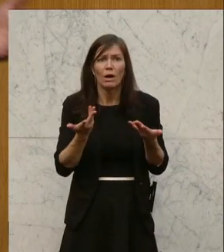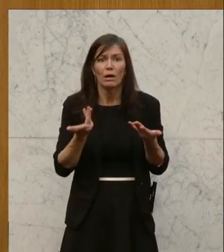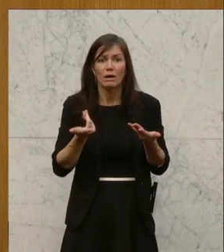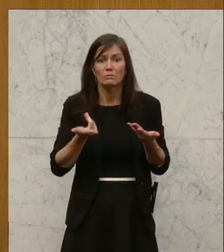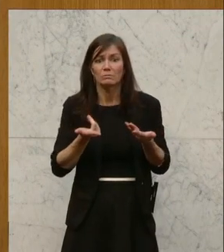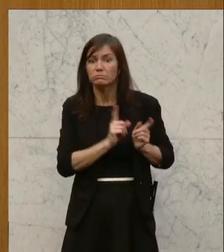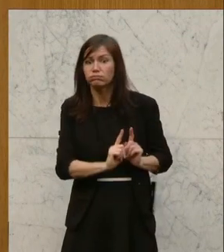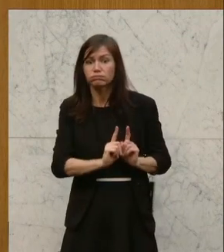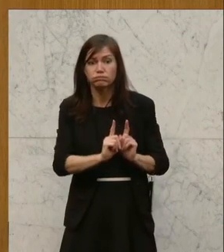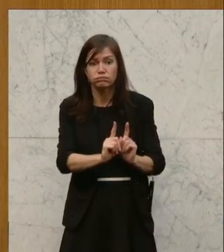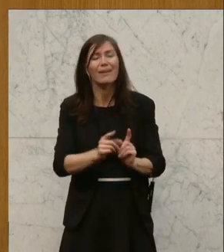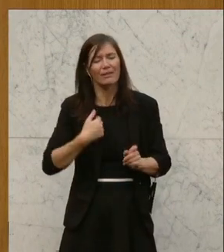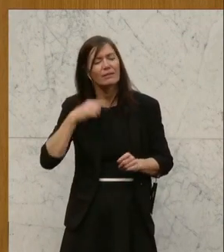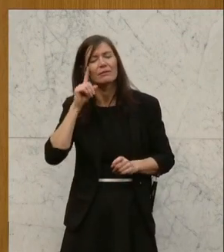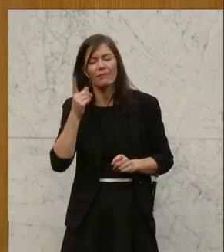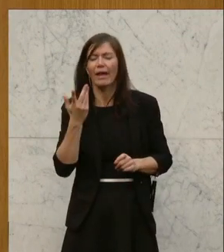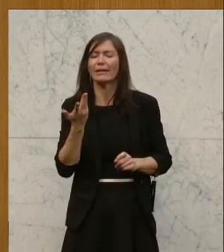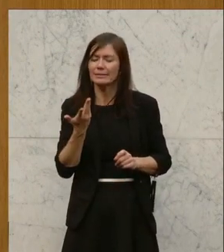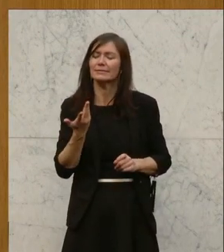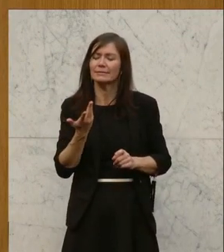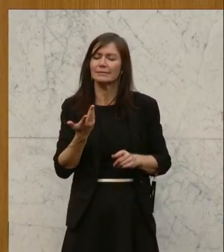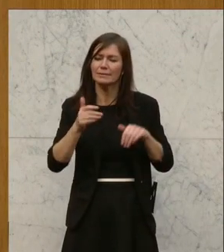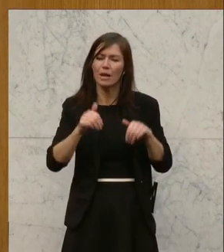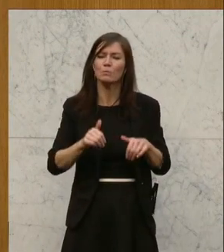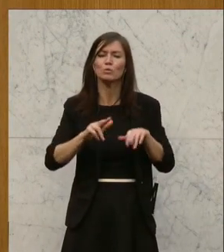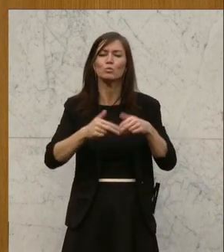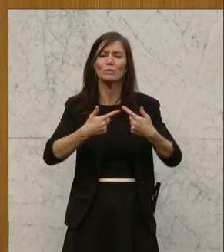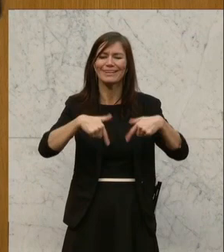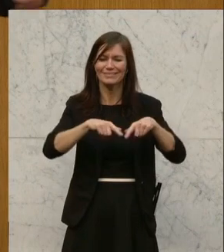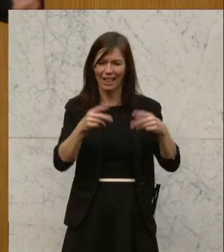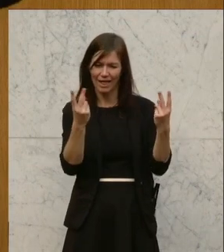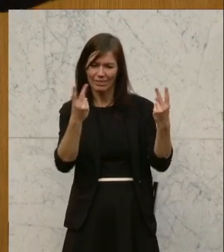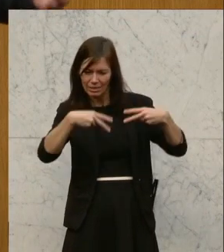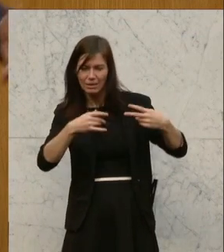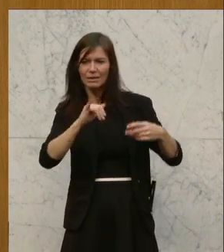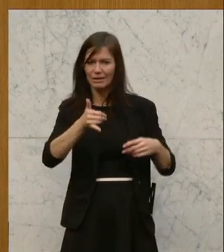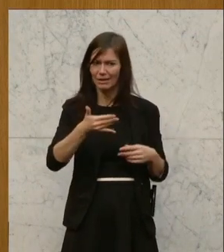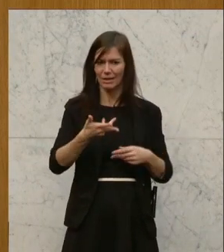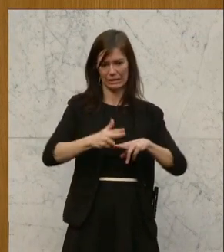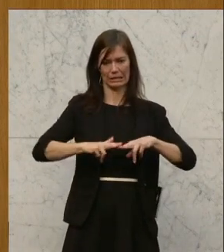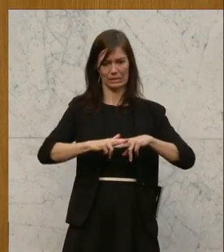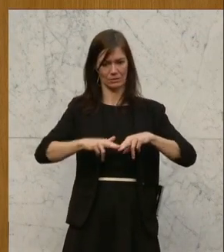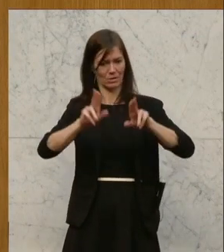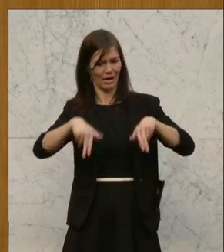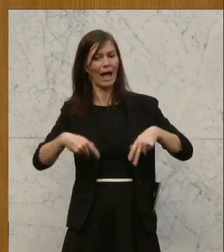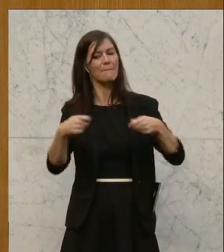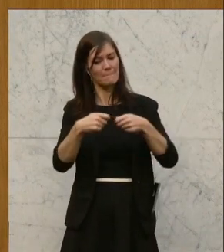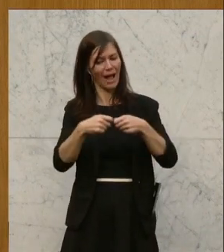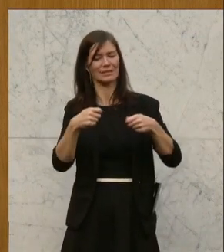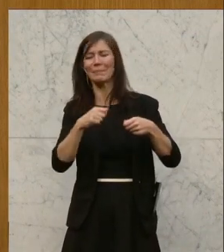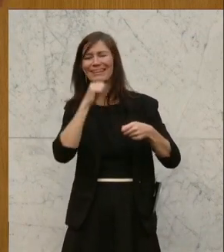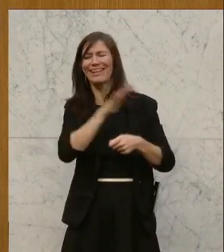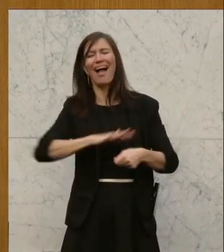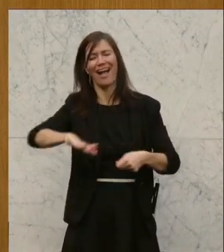auch dazu gehört, mir ist bewusst, dass das im Abgleich mit den Ländern zu passieren hat, also dass der Nationalrat hier vielleicht die eine oder andere Maßnahme setzen kann.